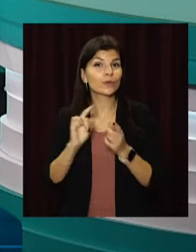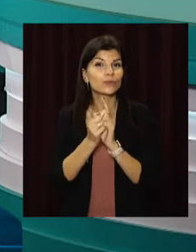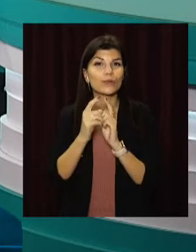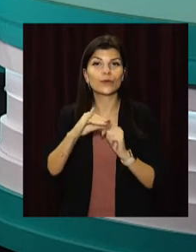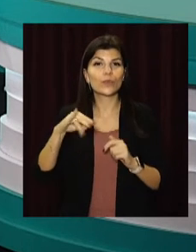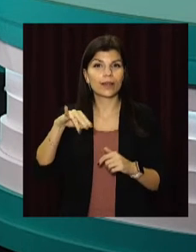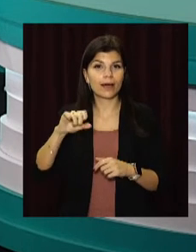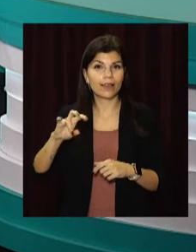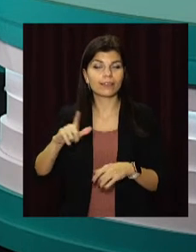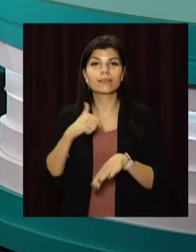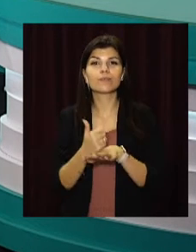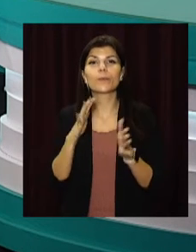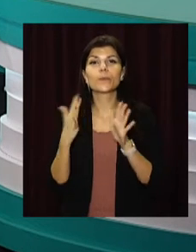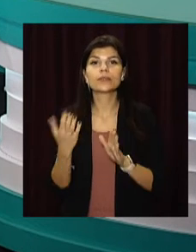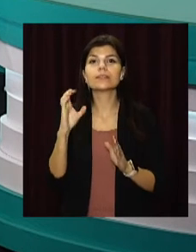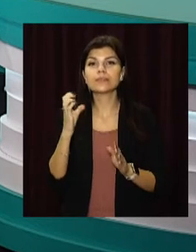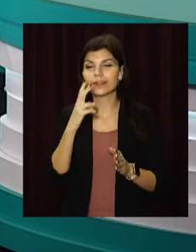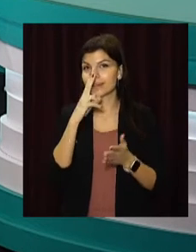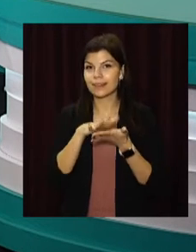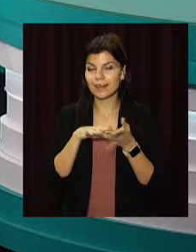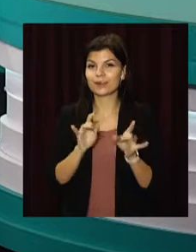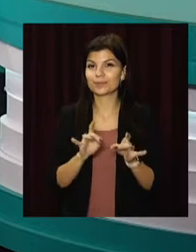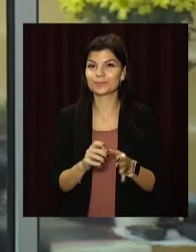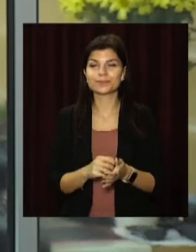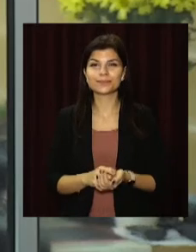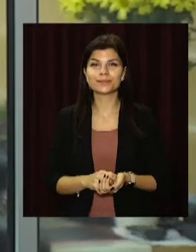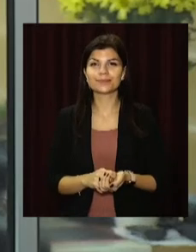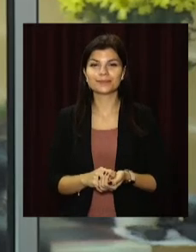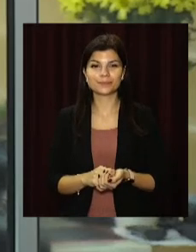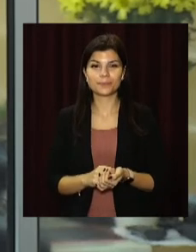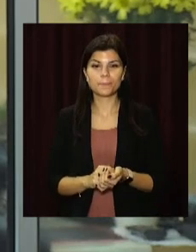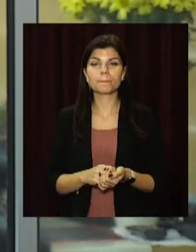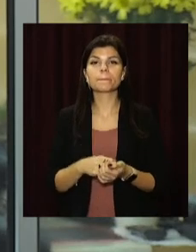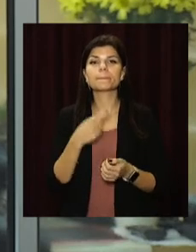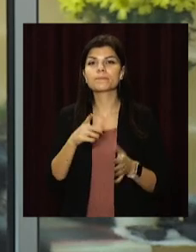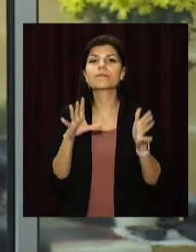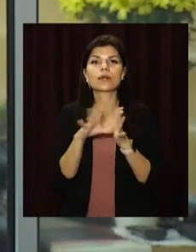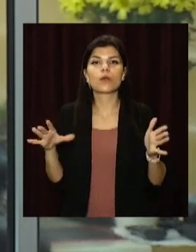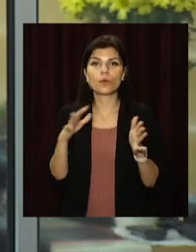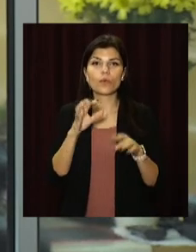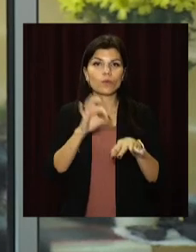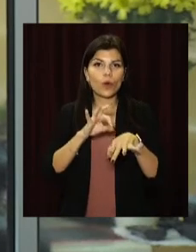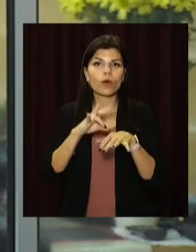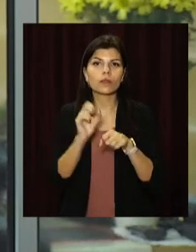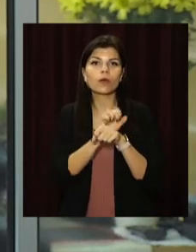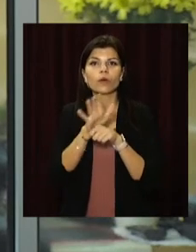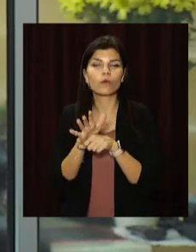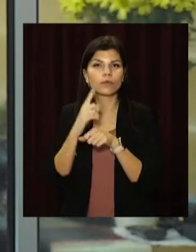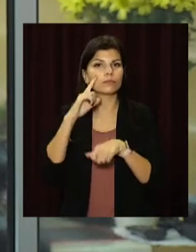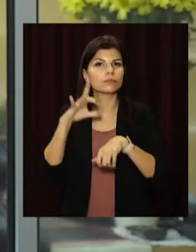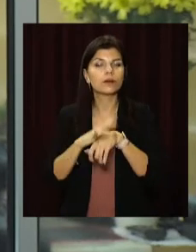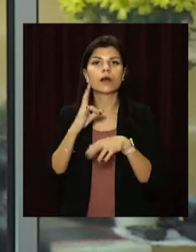Юліана Пуговкіна. І про головні події середи дивіться просто зараз. Черговий антирекорд захворілих на коронавірус